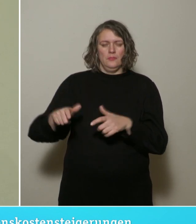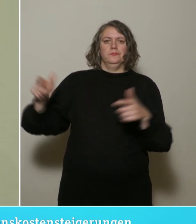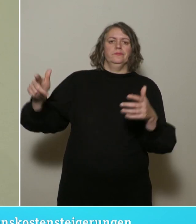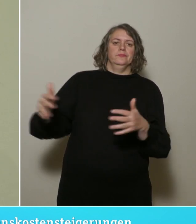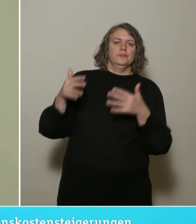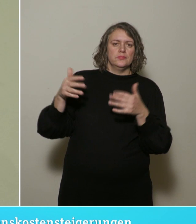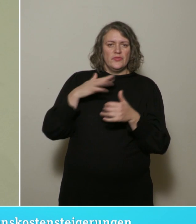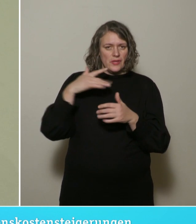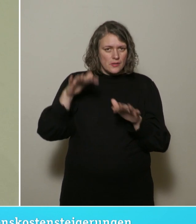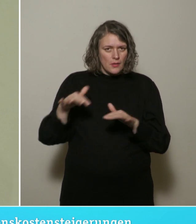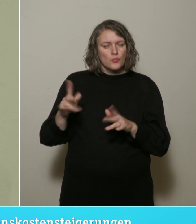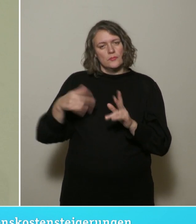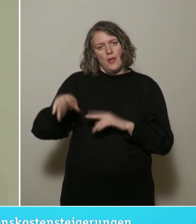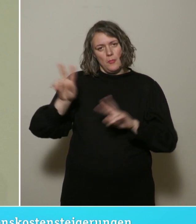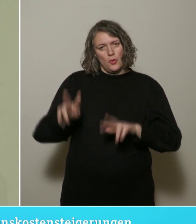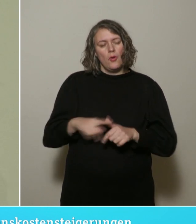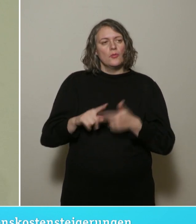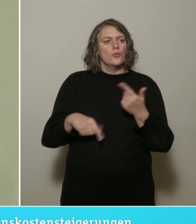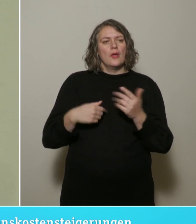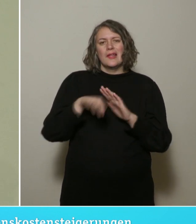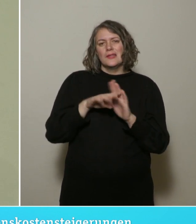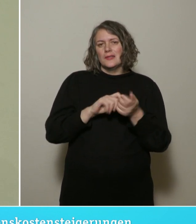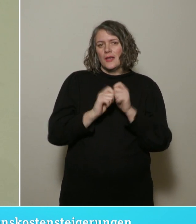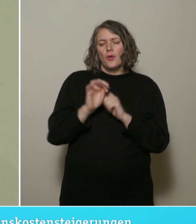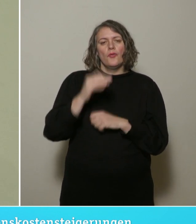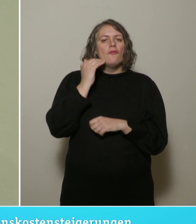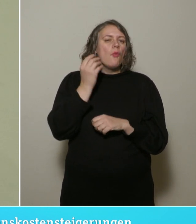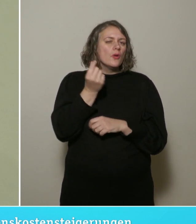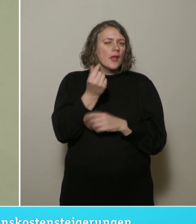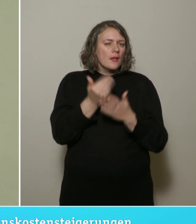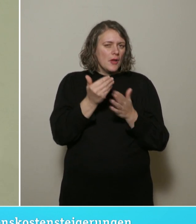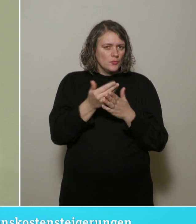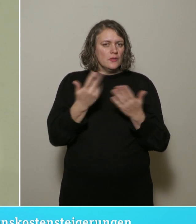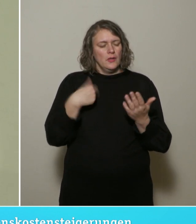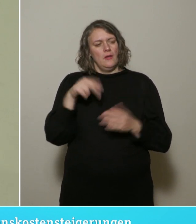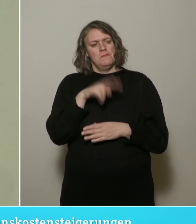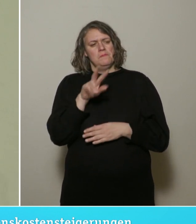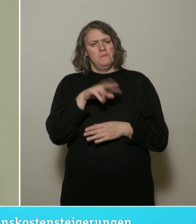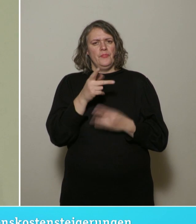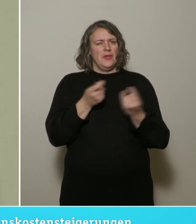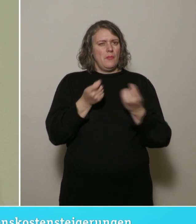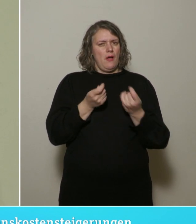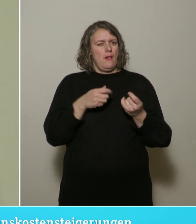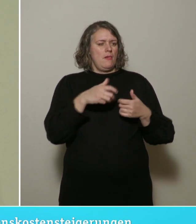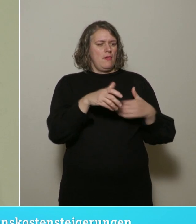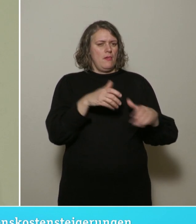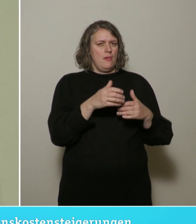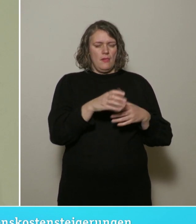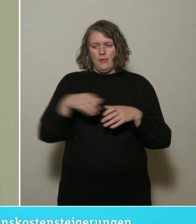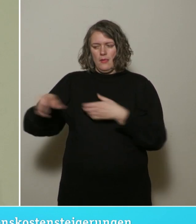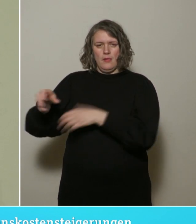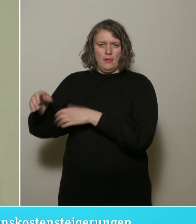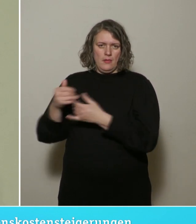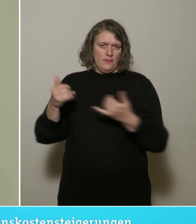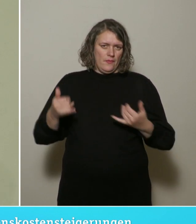Gesetzesänderungen gibt, wie im Bereich Wohngeld, dann beobachten wir das natürlich und im Rahmen des permanenten Monitorings